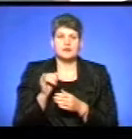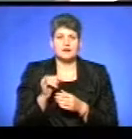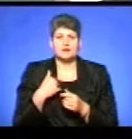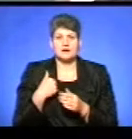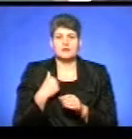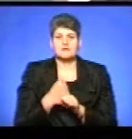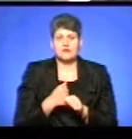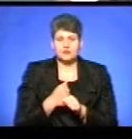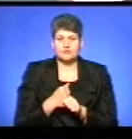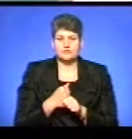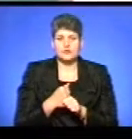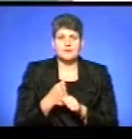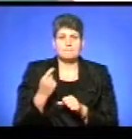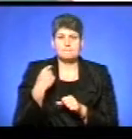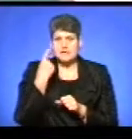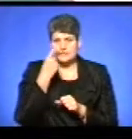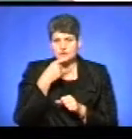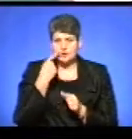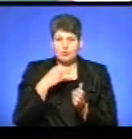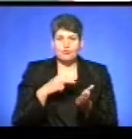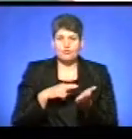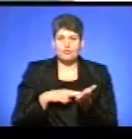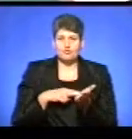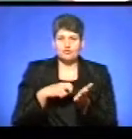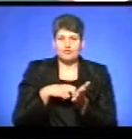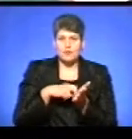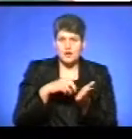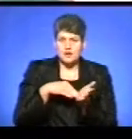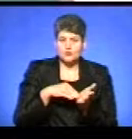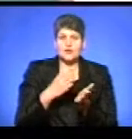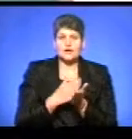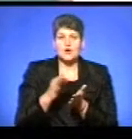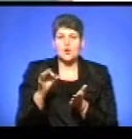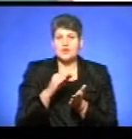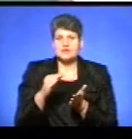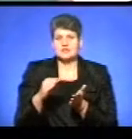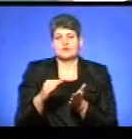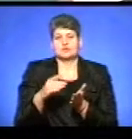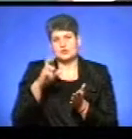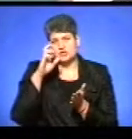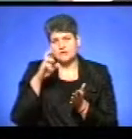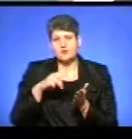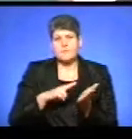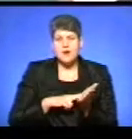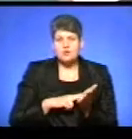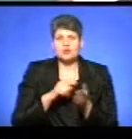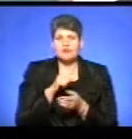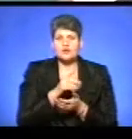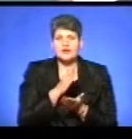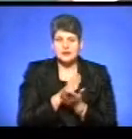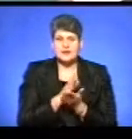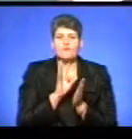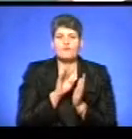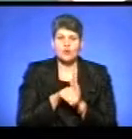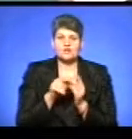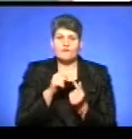виготовив персоніфіковану поштову марку, яка є офіційною державною маркою, вона входить